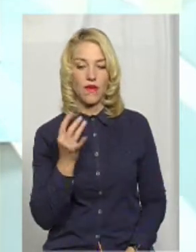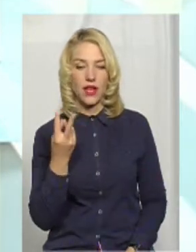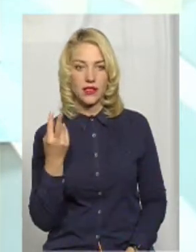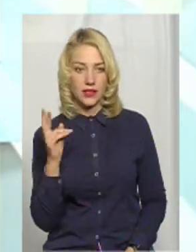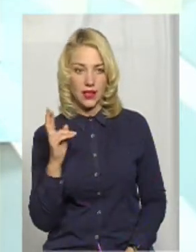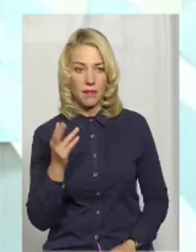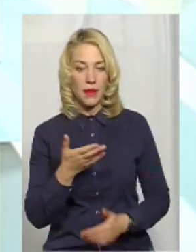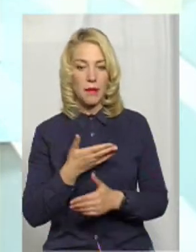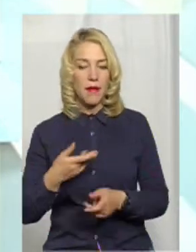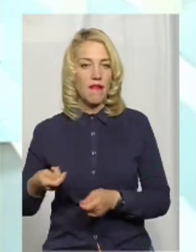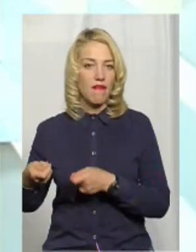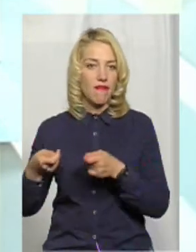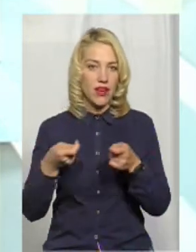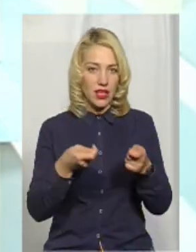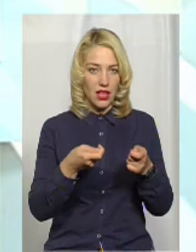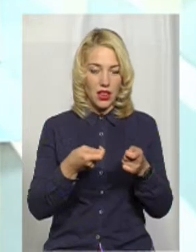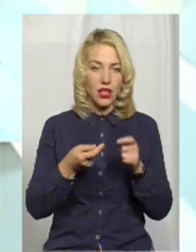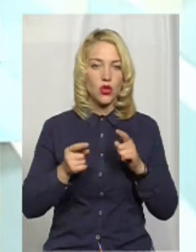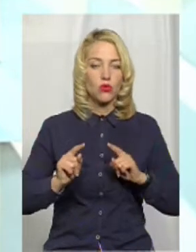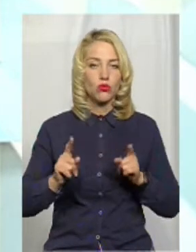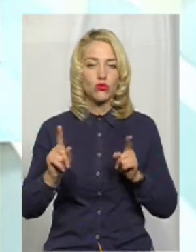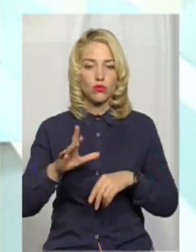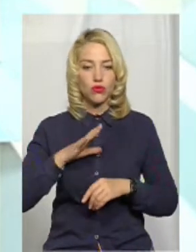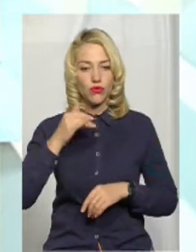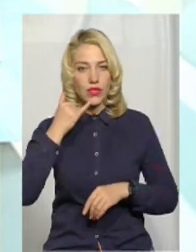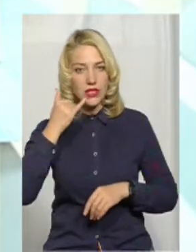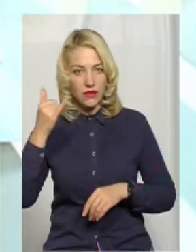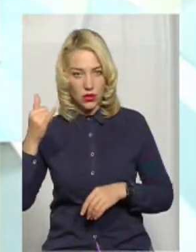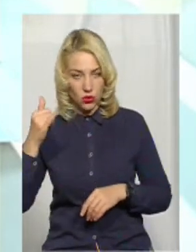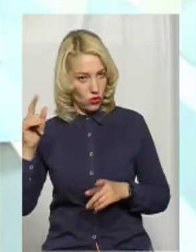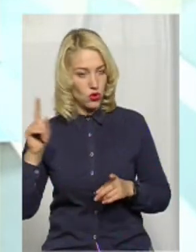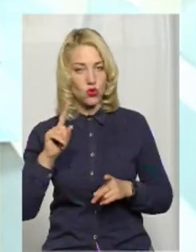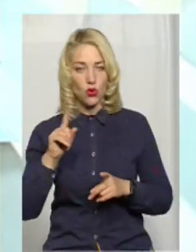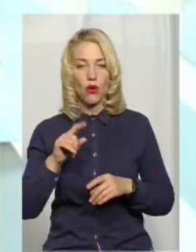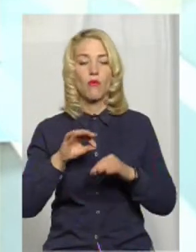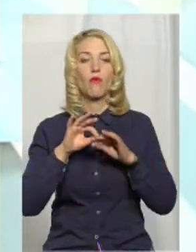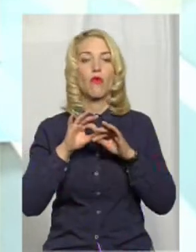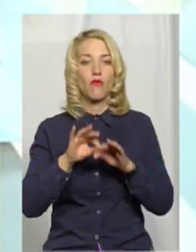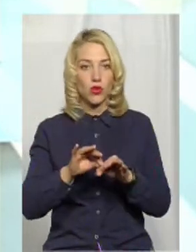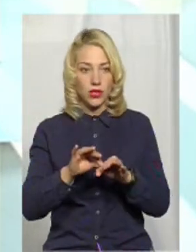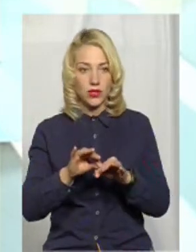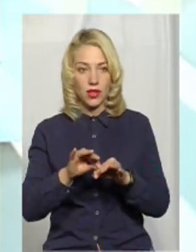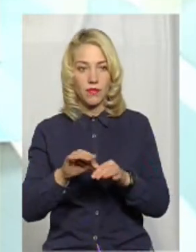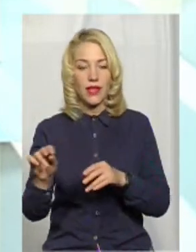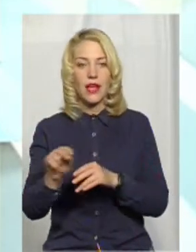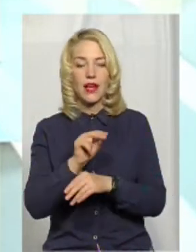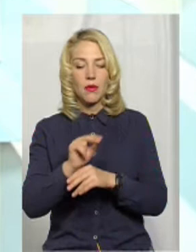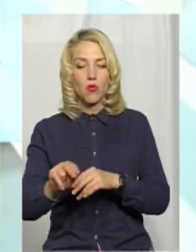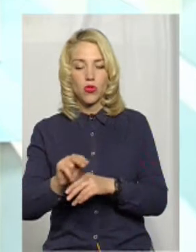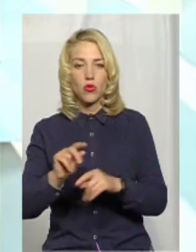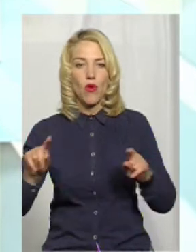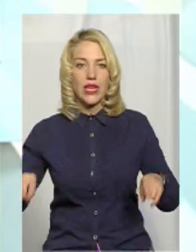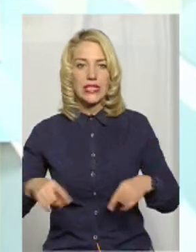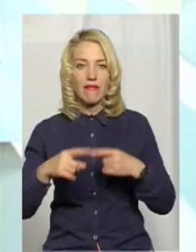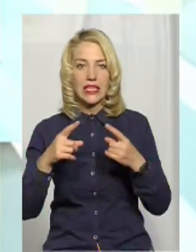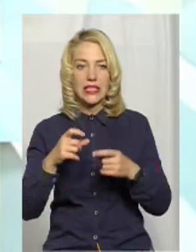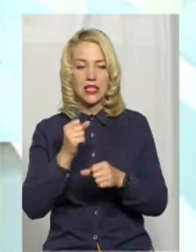ми виїхали, тому що був дзвінок з відтіля, що проводяться ремонтно-реставраційні